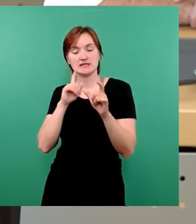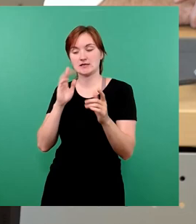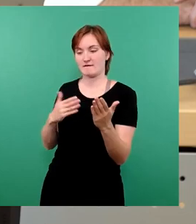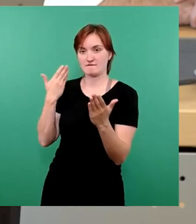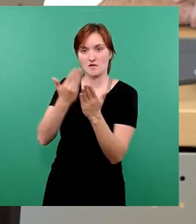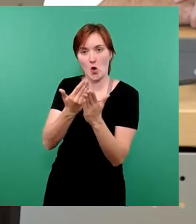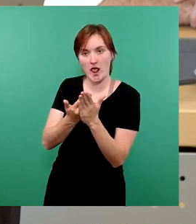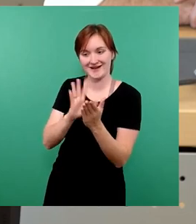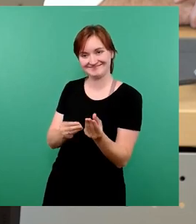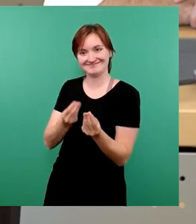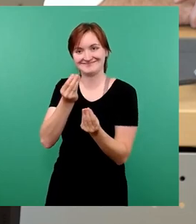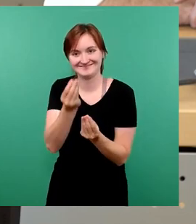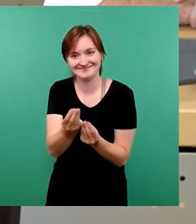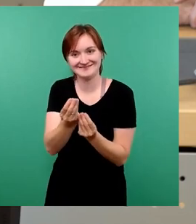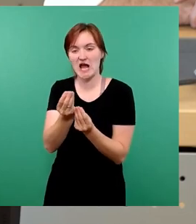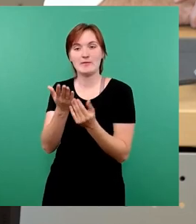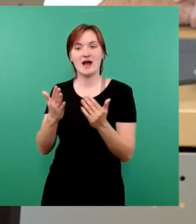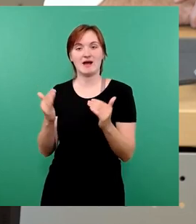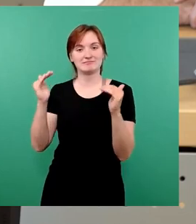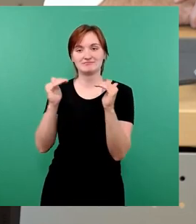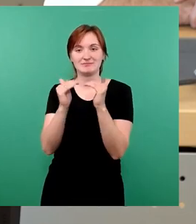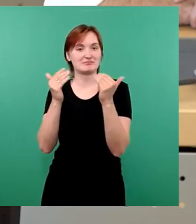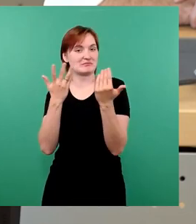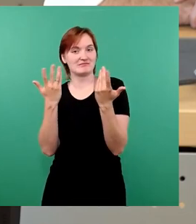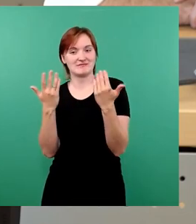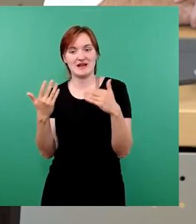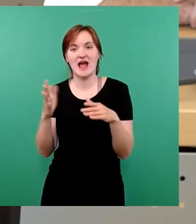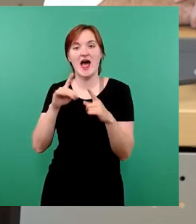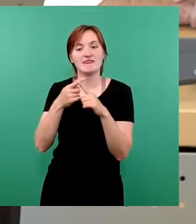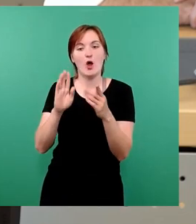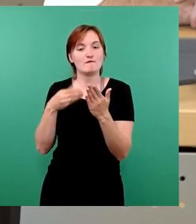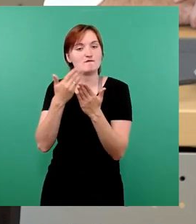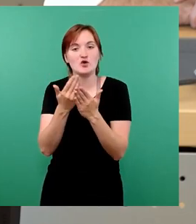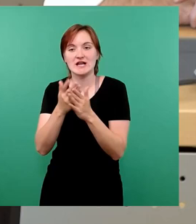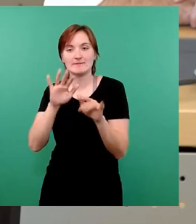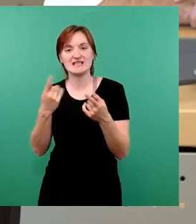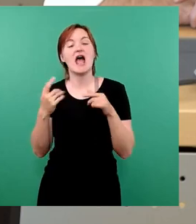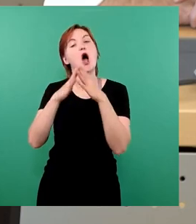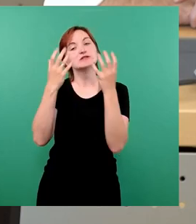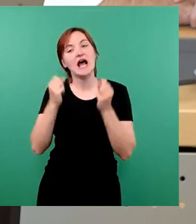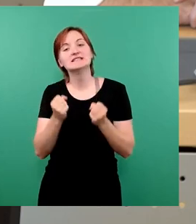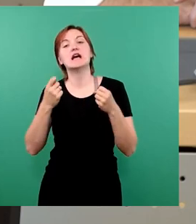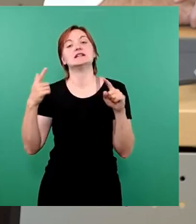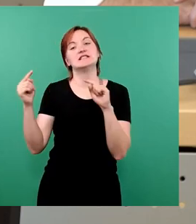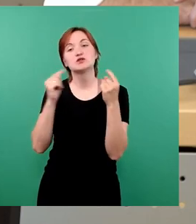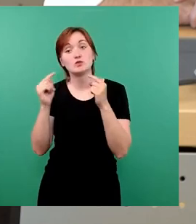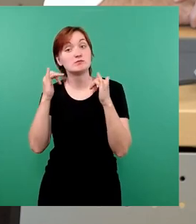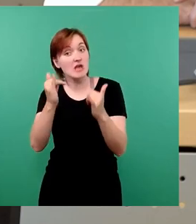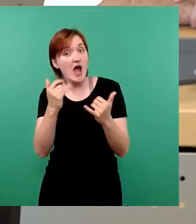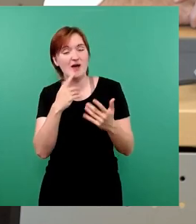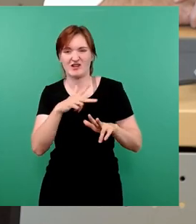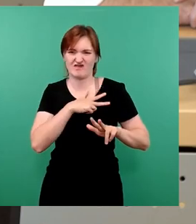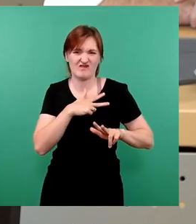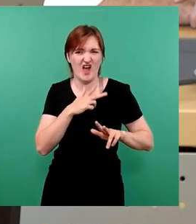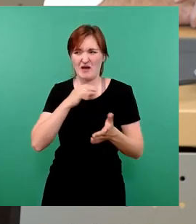ein, da gibt es keine Deckungsvorschläge. Wir haben zwar eine Haushaltsdiskussion, aber es klingt alles schön, aber wie es